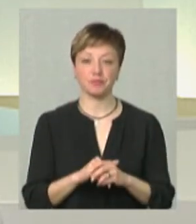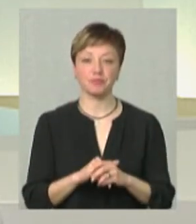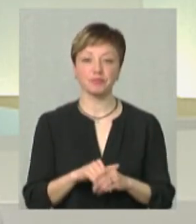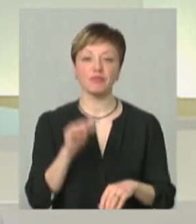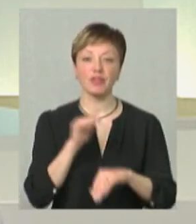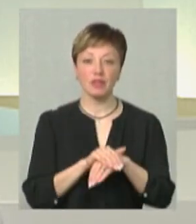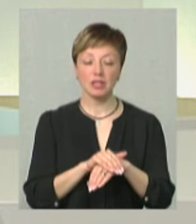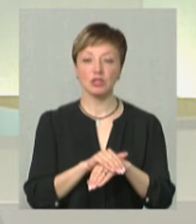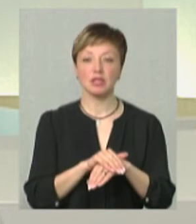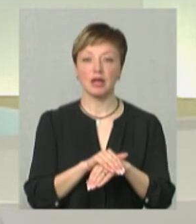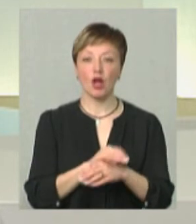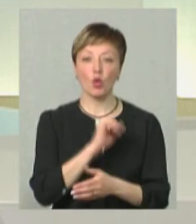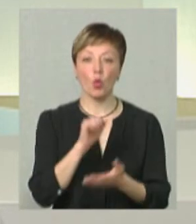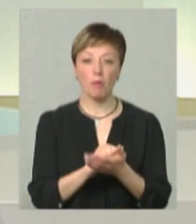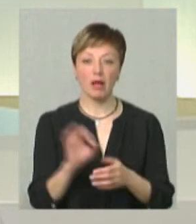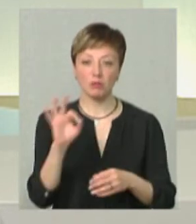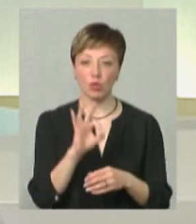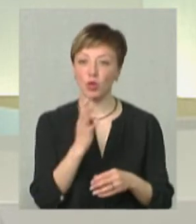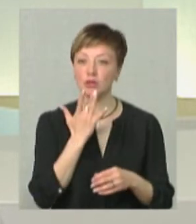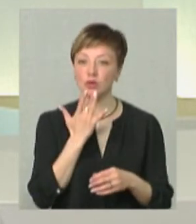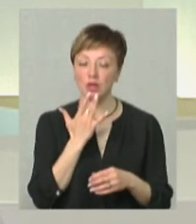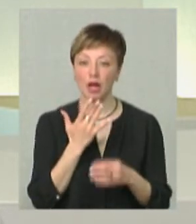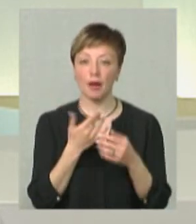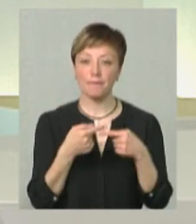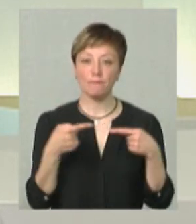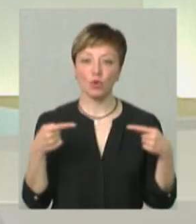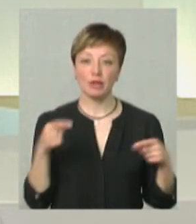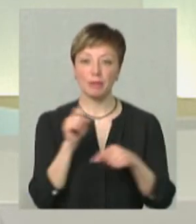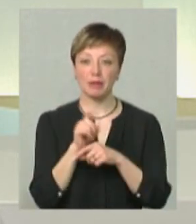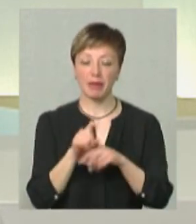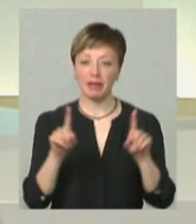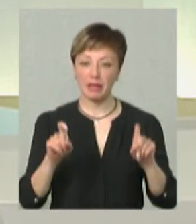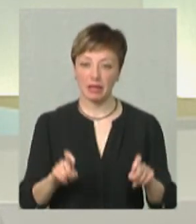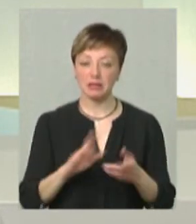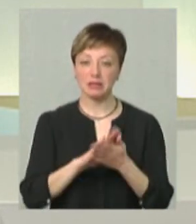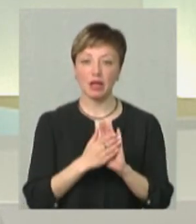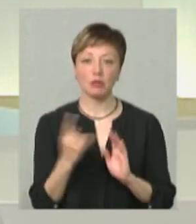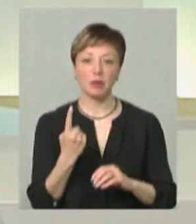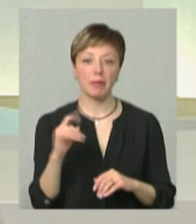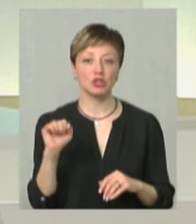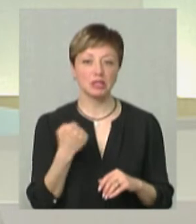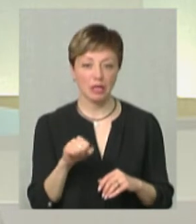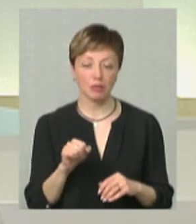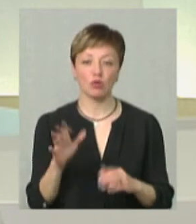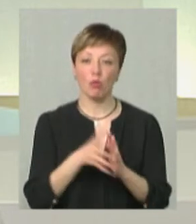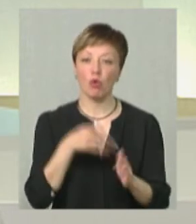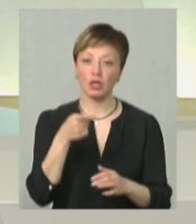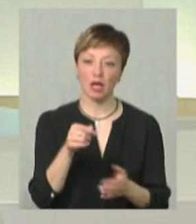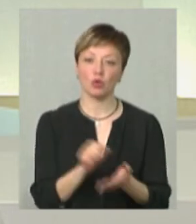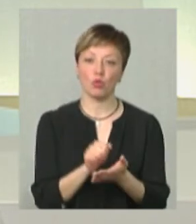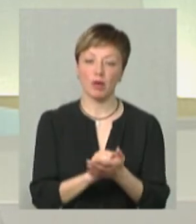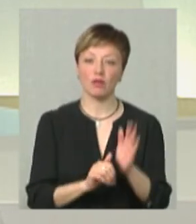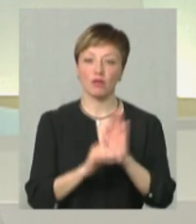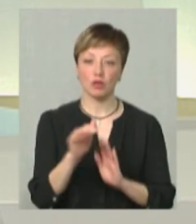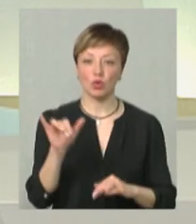Фактично, сертифікат про національний мультипредметний тест повинен бути станом на 1 серпня, для того, щоб подати документи